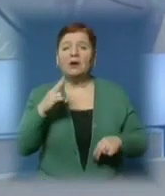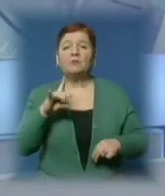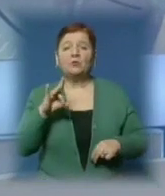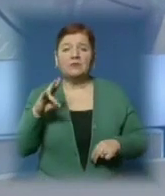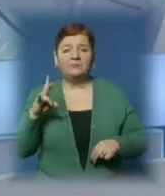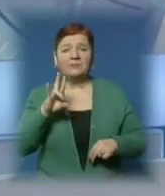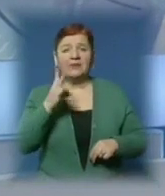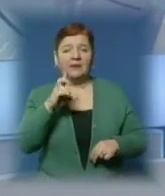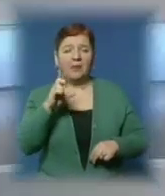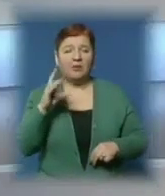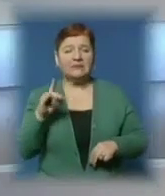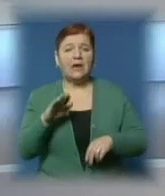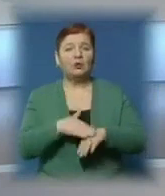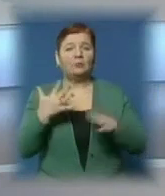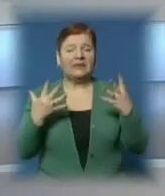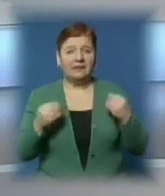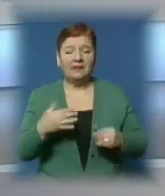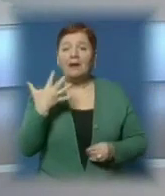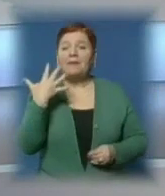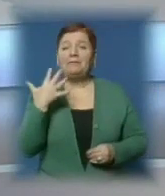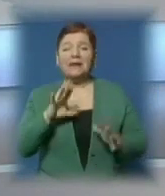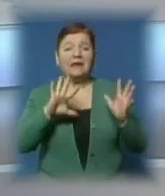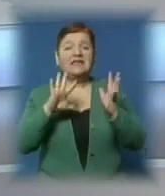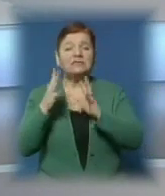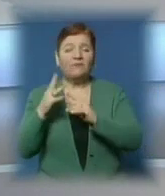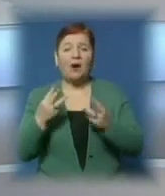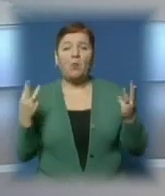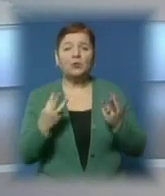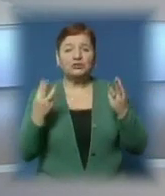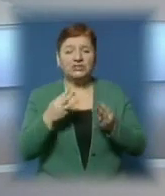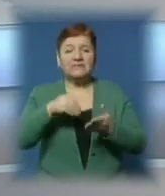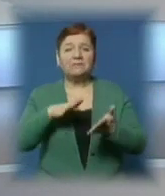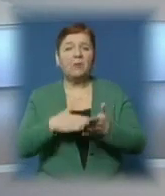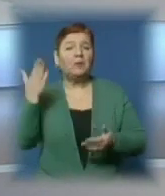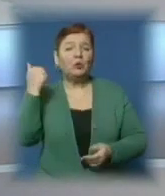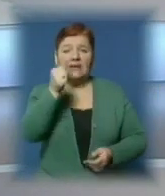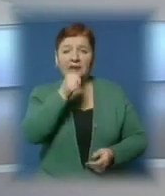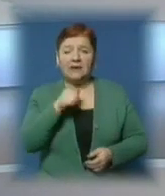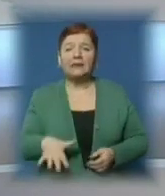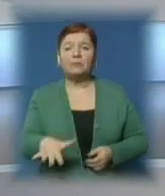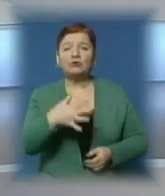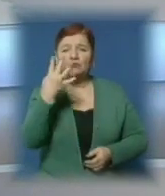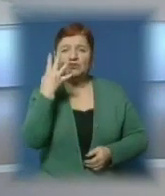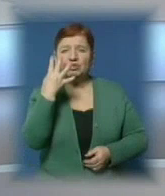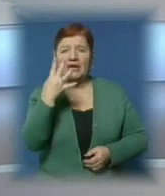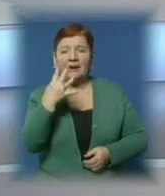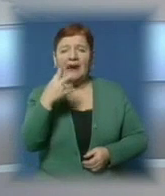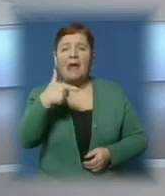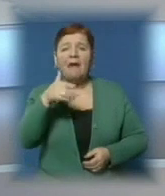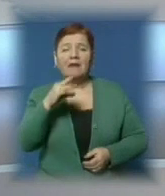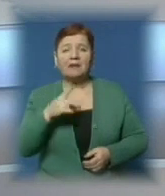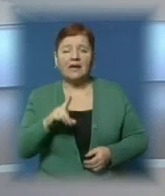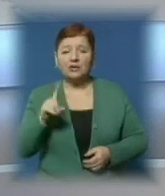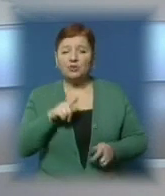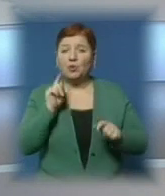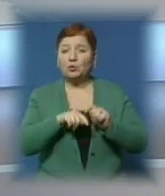Наталія Булеця. Доброго дня! П'ять лісових пожеж зафіксували на Закарпатті минулоріч на площі у 4 гектари. Аби контролювати